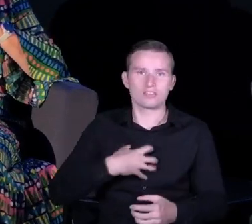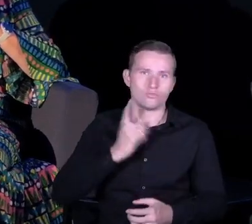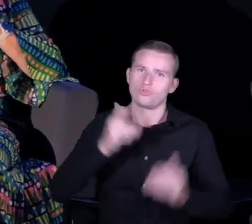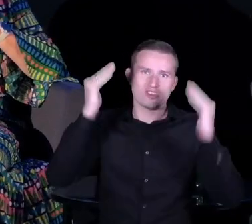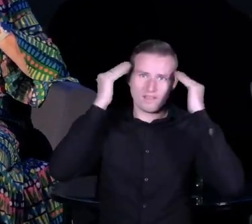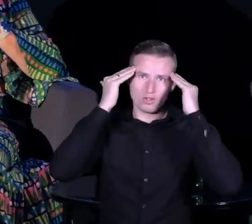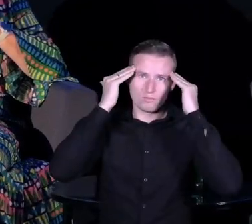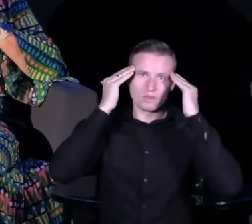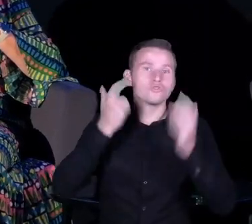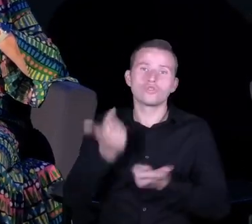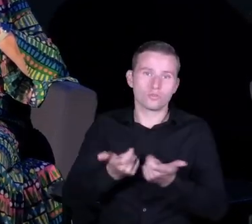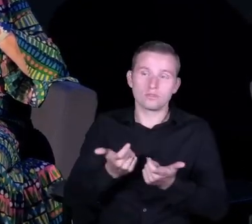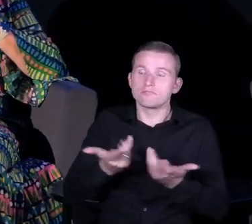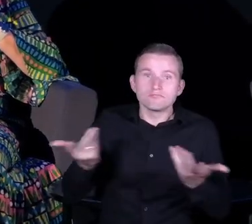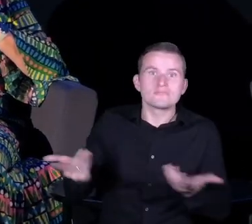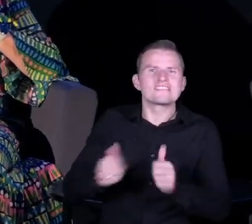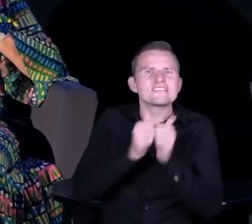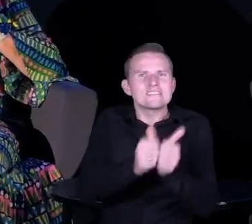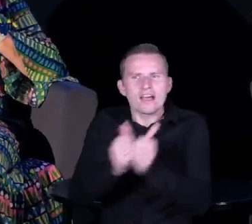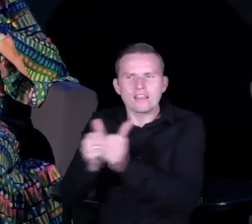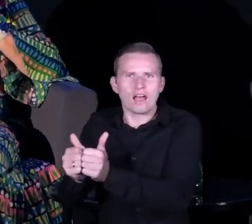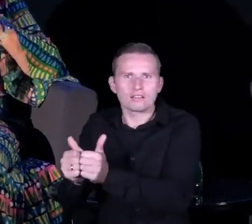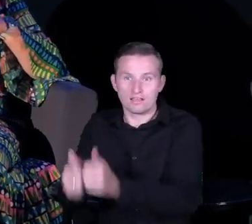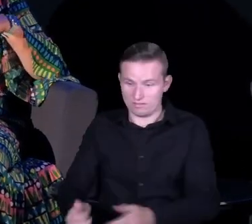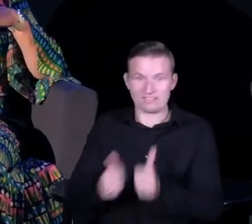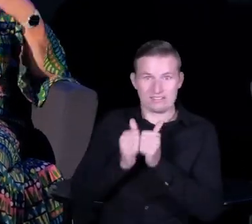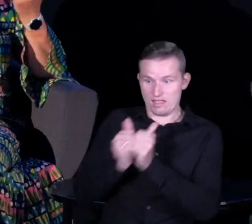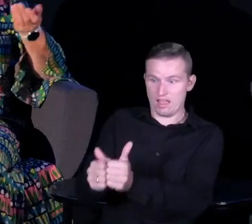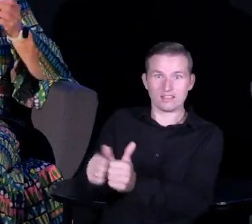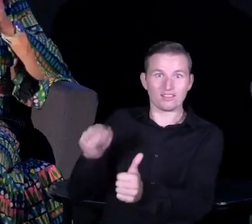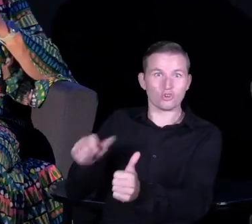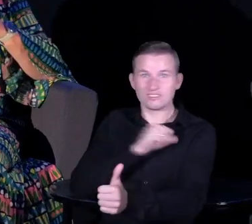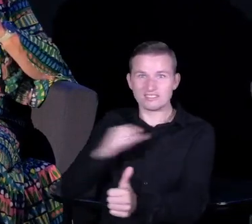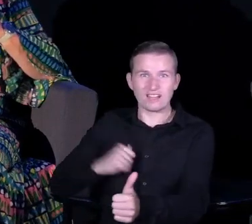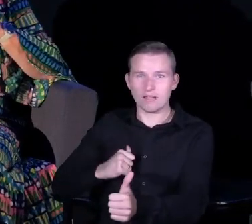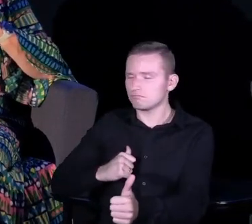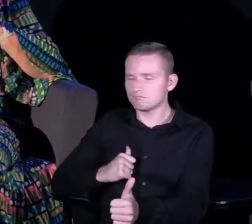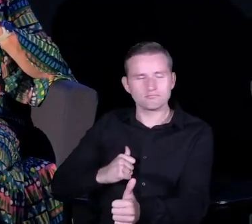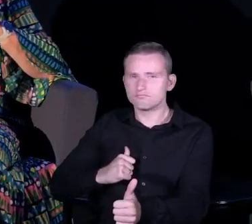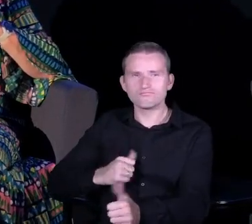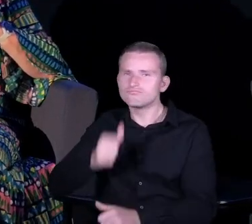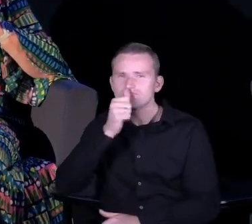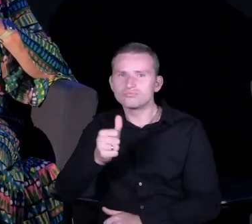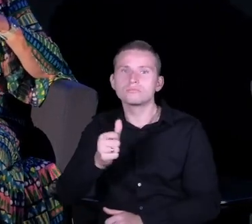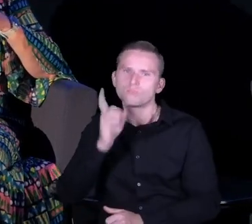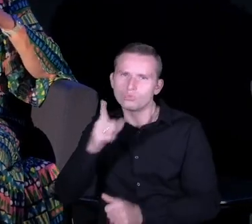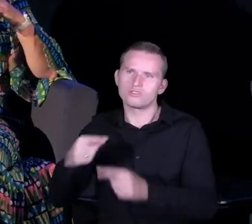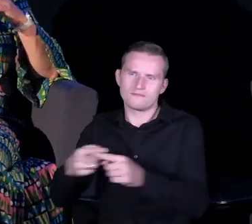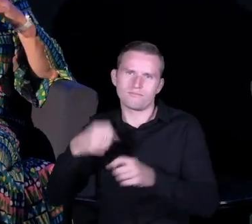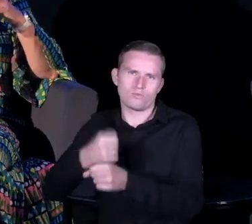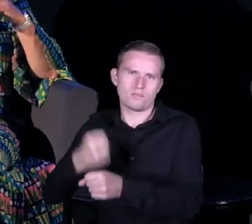zaczynamy robić zadania, których nigdy w pojedynkę nie zrobimy, a to się dzieje na skutek tego, że uzupełniamy się